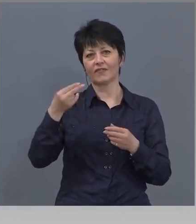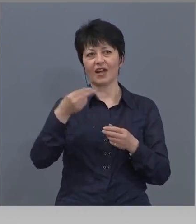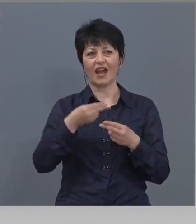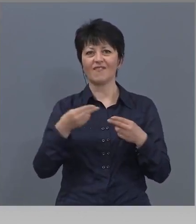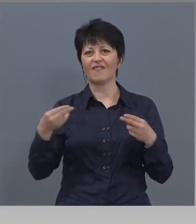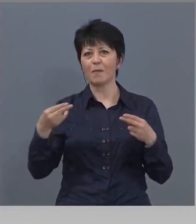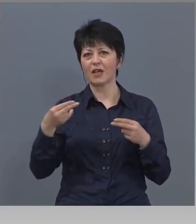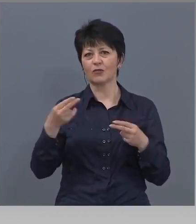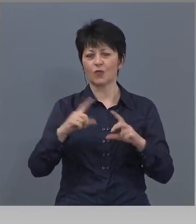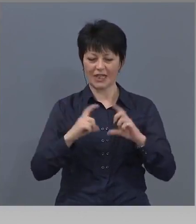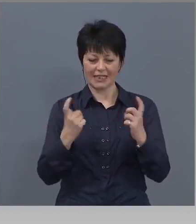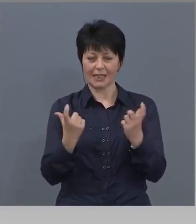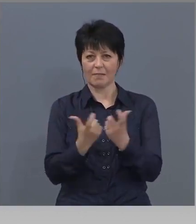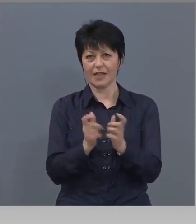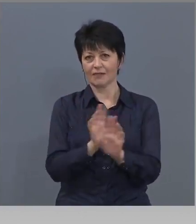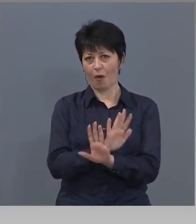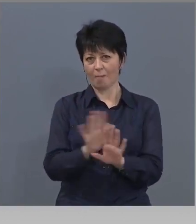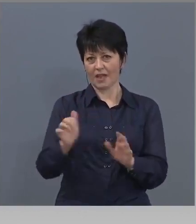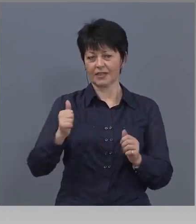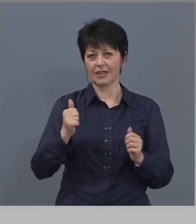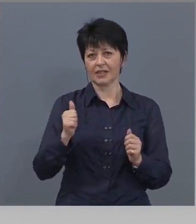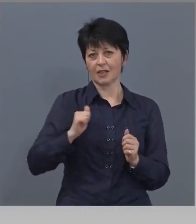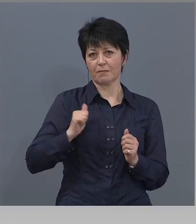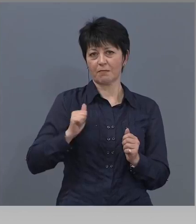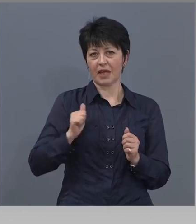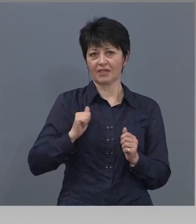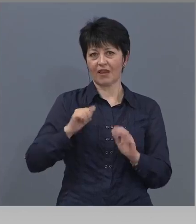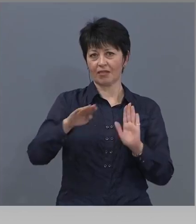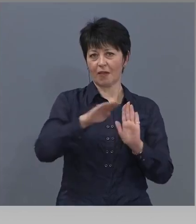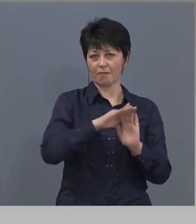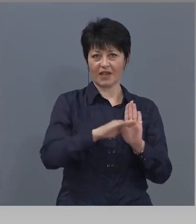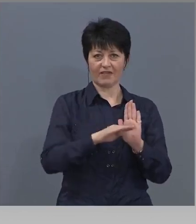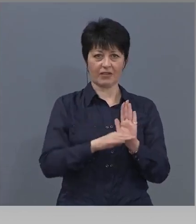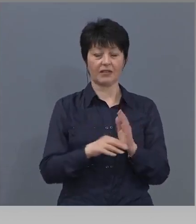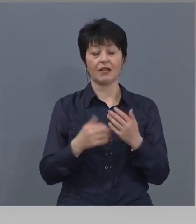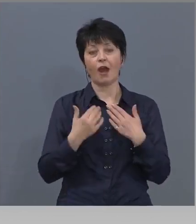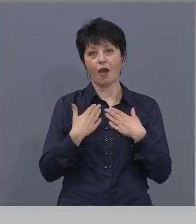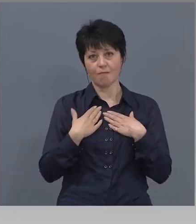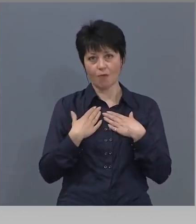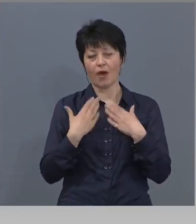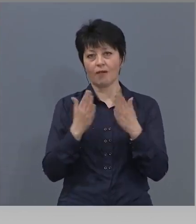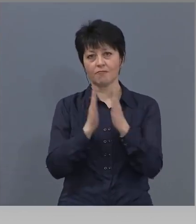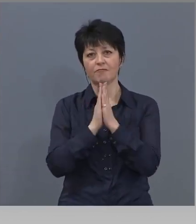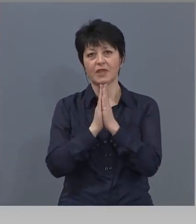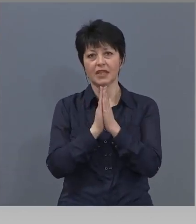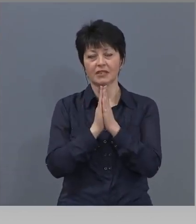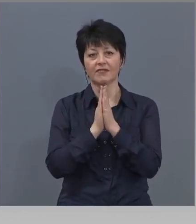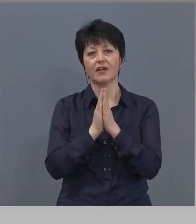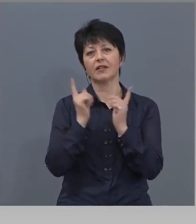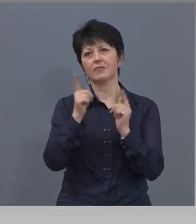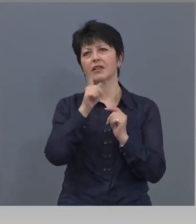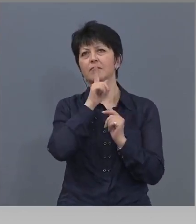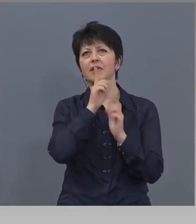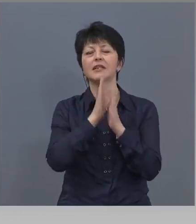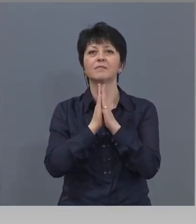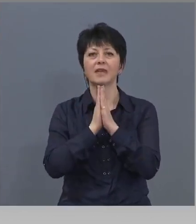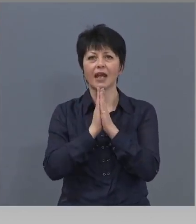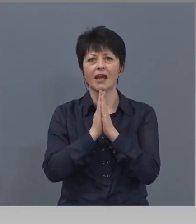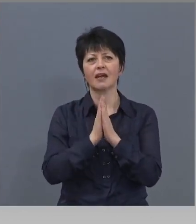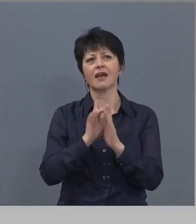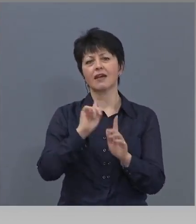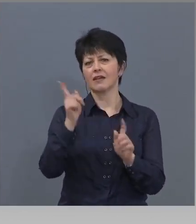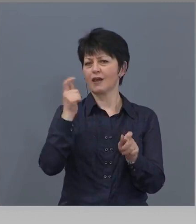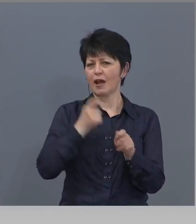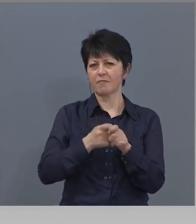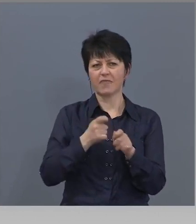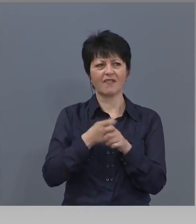семейно, без да се спазват правилата. Виждате какъв е резултат. Моя призив е наистина да бъдем смирени, да не правим излишни пътувания.